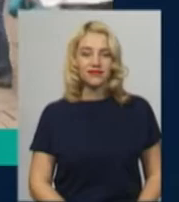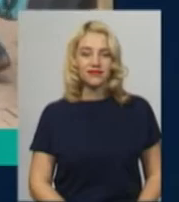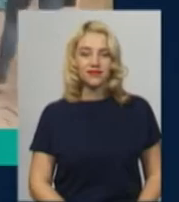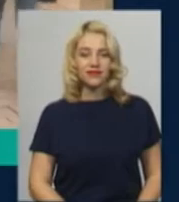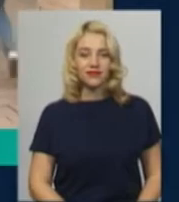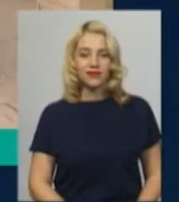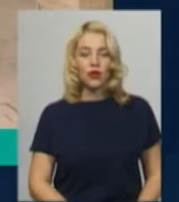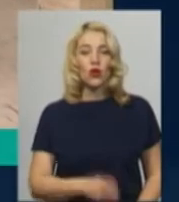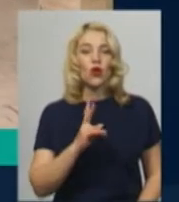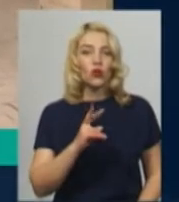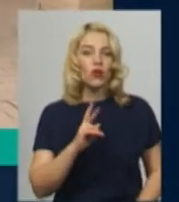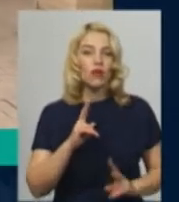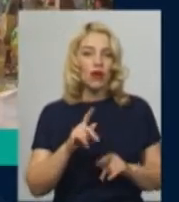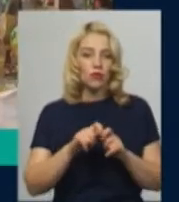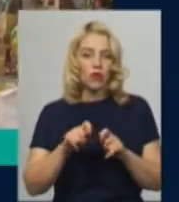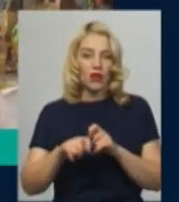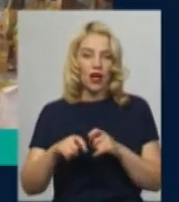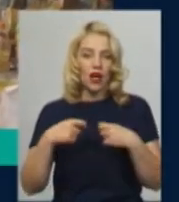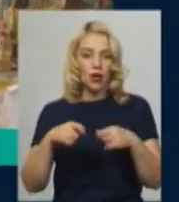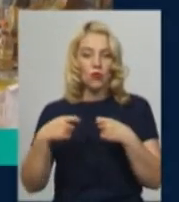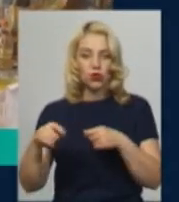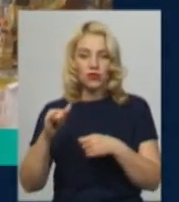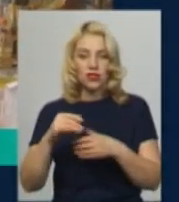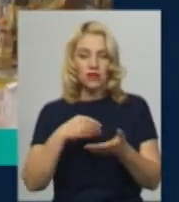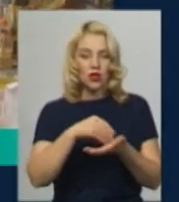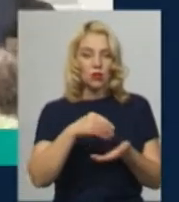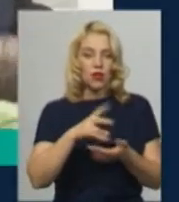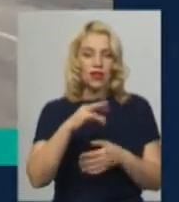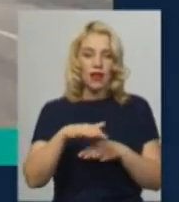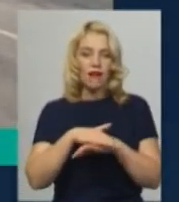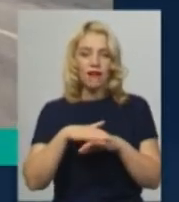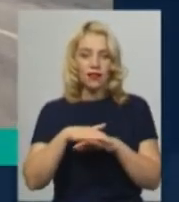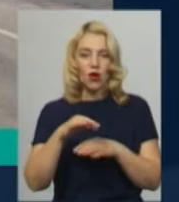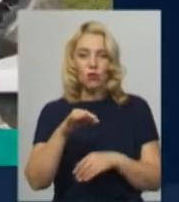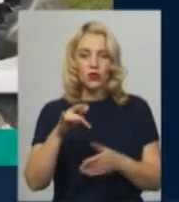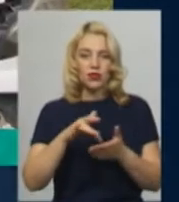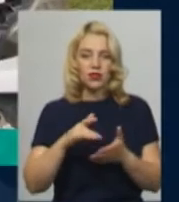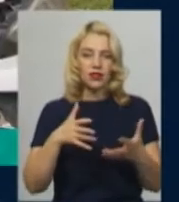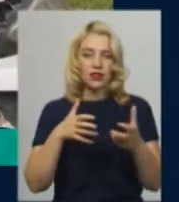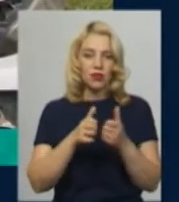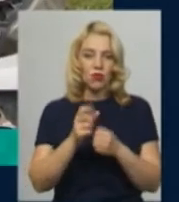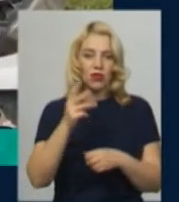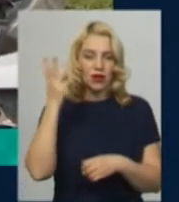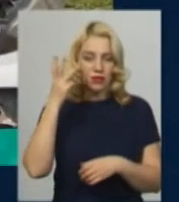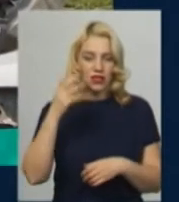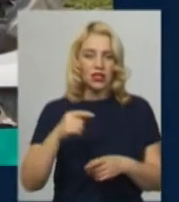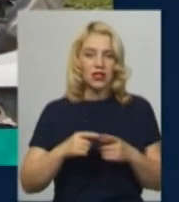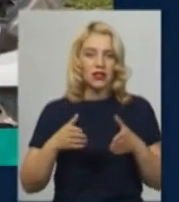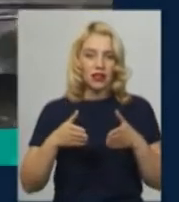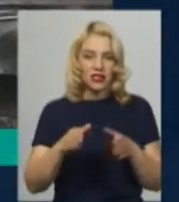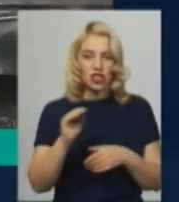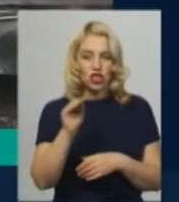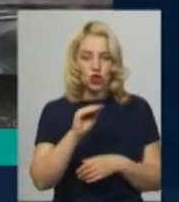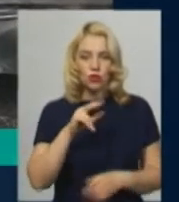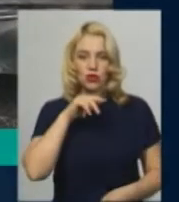То і як перевіряє продавців та покупців на ринках обласного центру. ДТП на Хмельниччині. На трасі Житомир-Чернівці